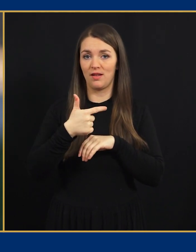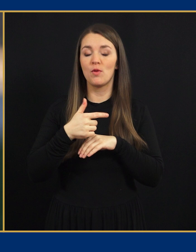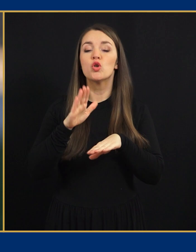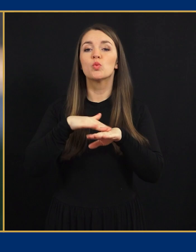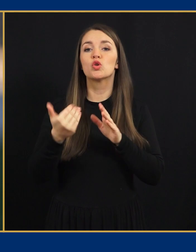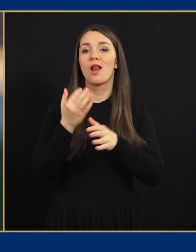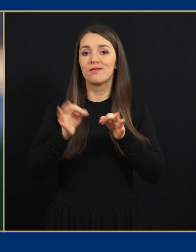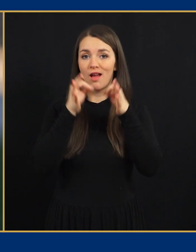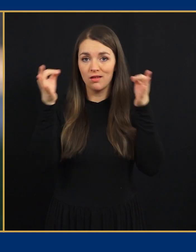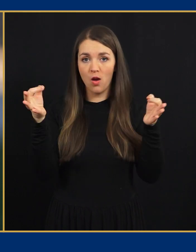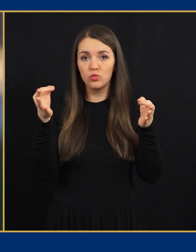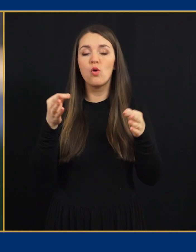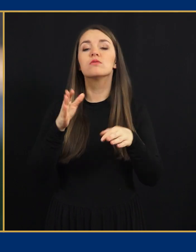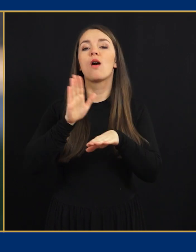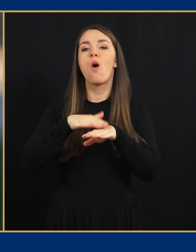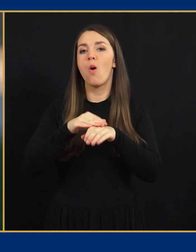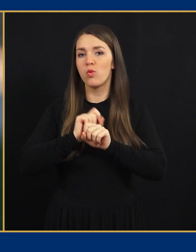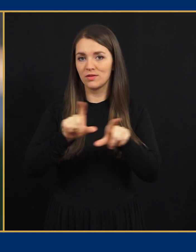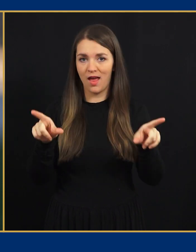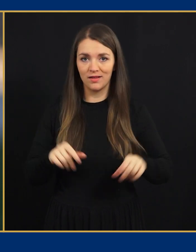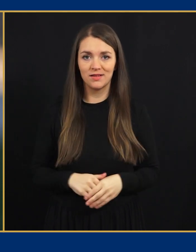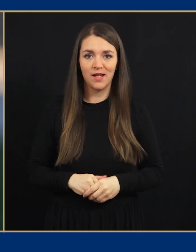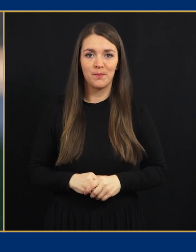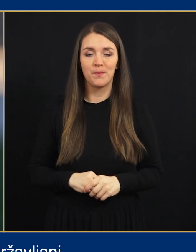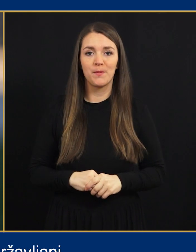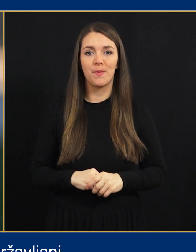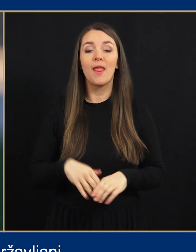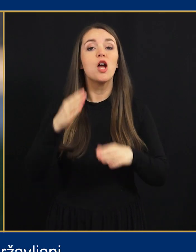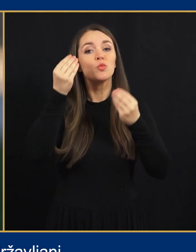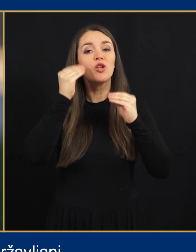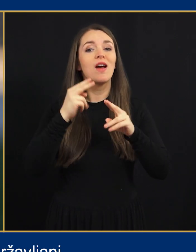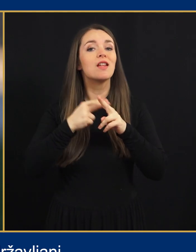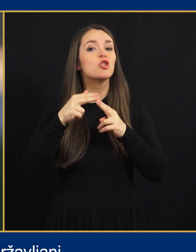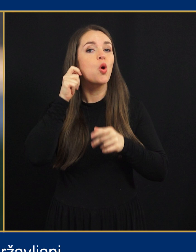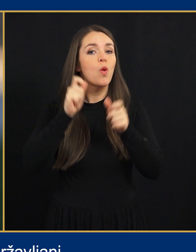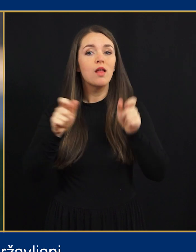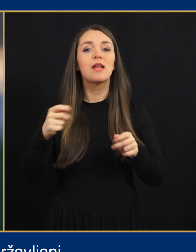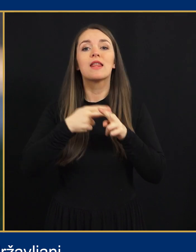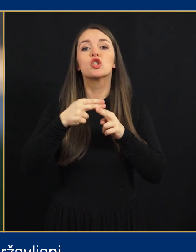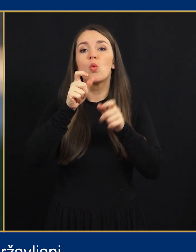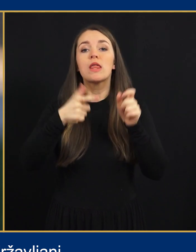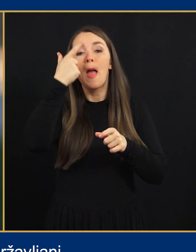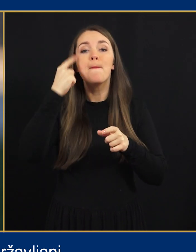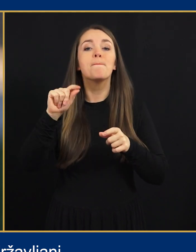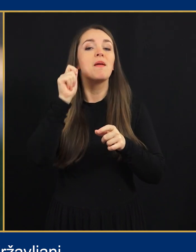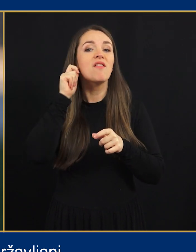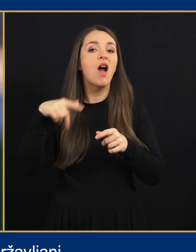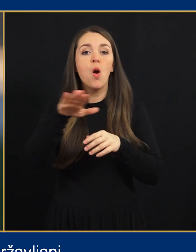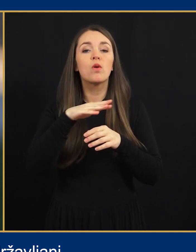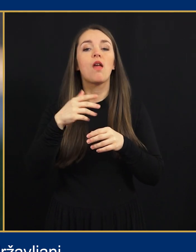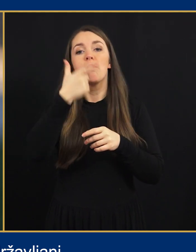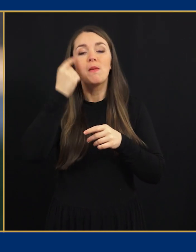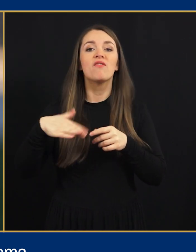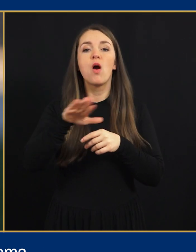Sporočila za javnost poslanice Spoštovane državljanke in državljani, prebivalke in prebivalci